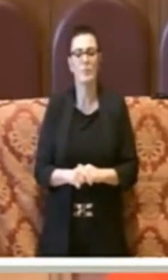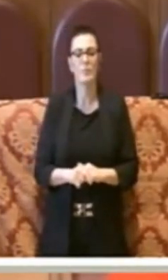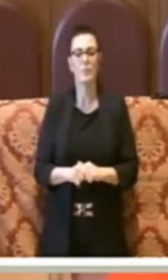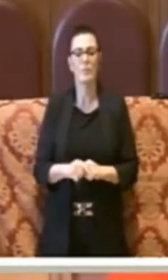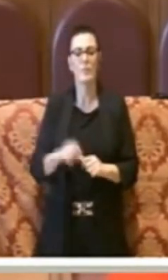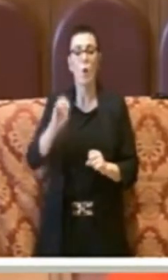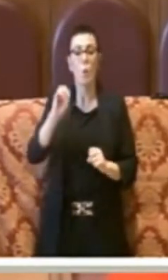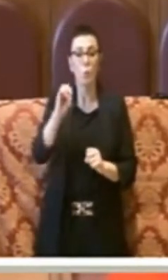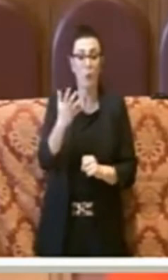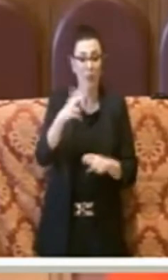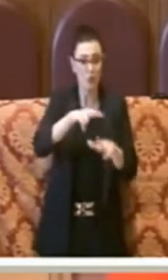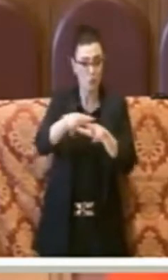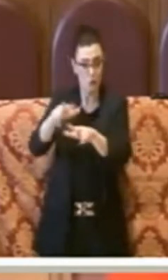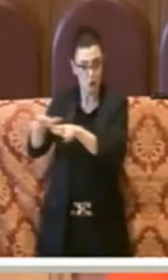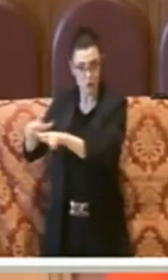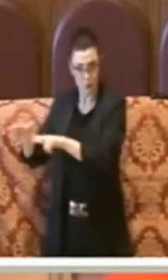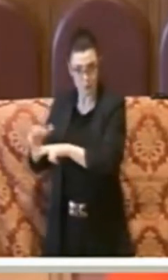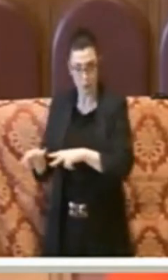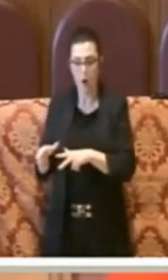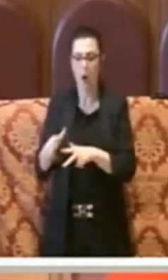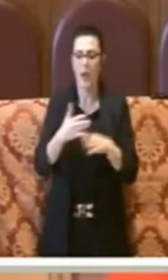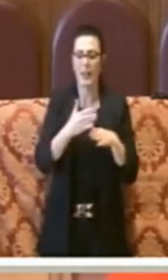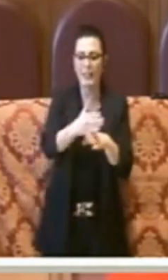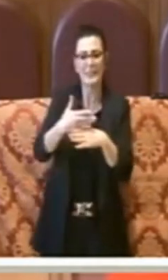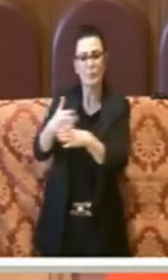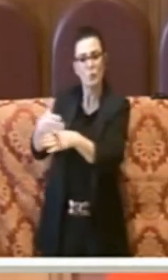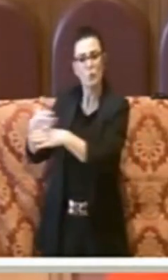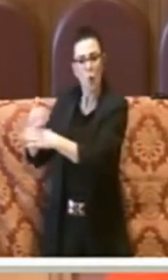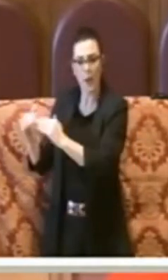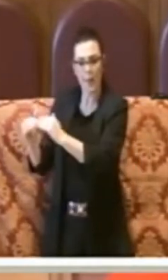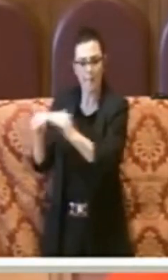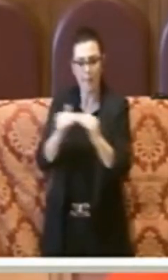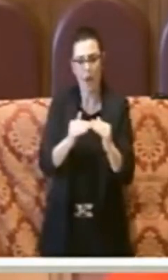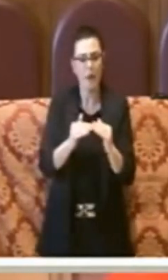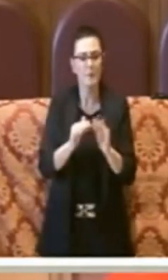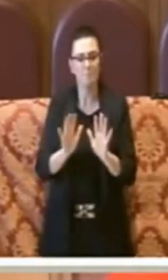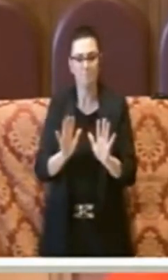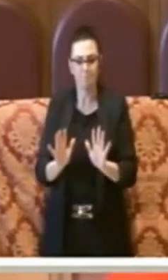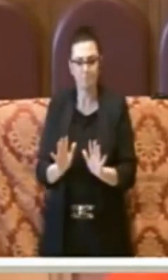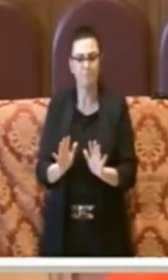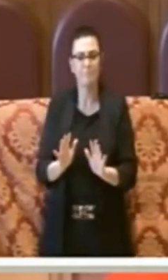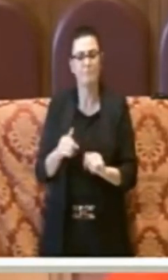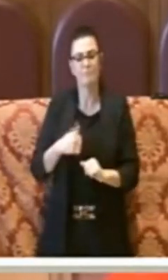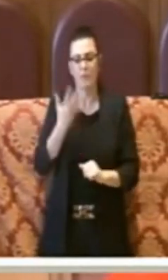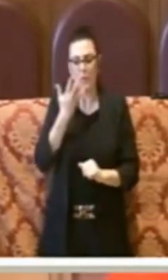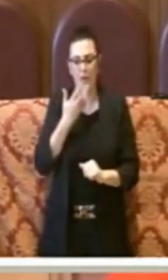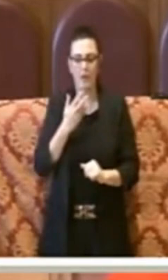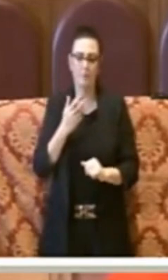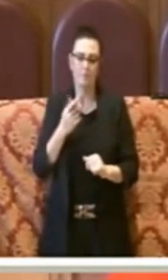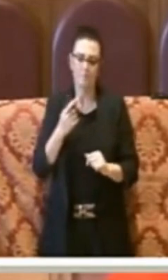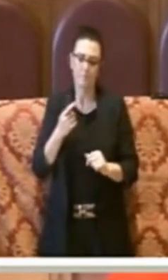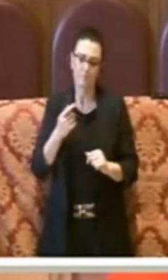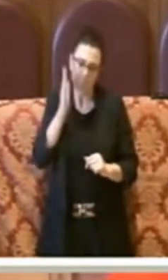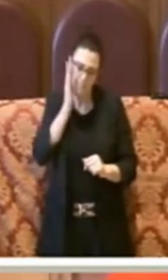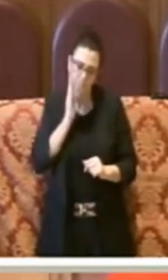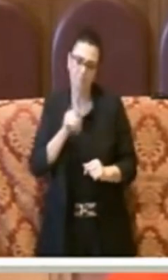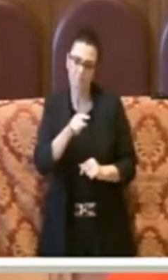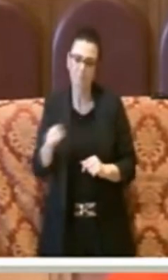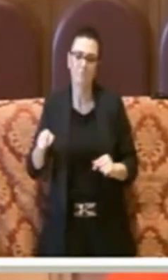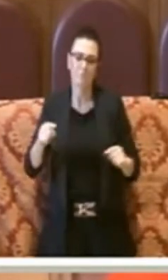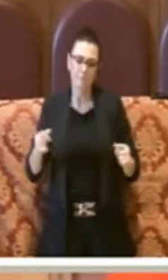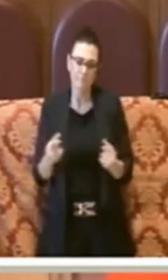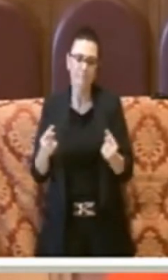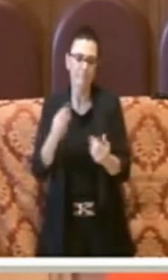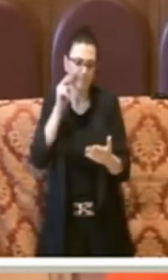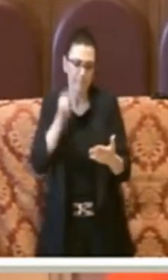municipi, vale a dire in porto diviso 15. Inviterei a vedere poi con calma gli stanziamenti che